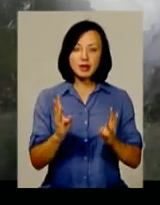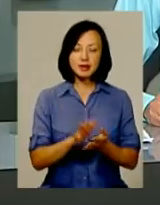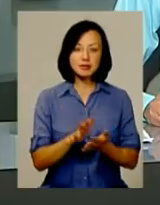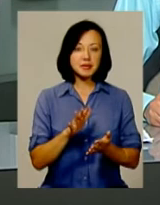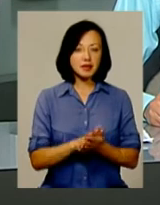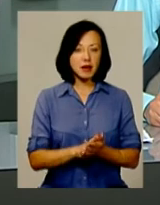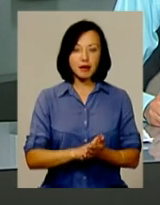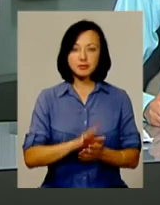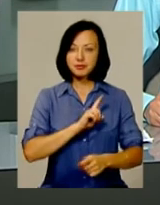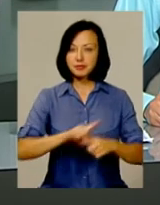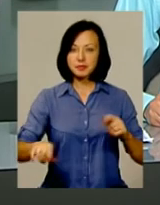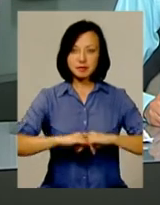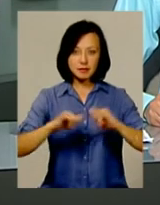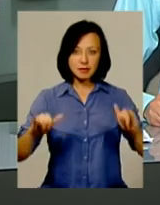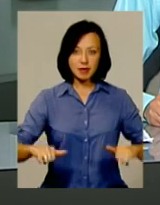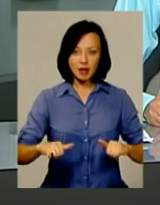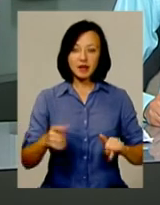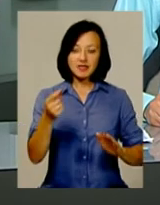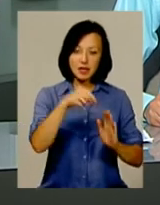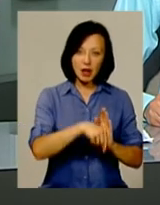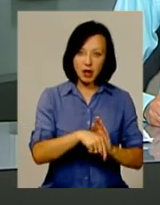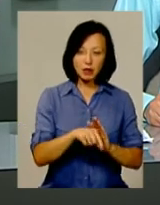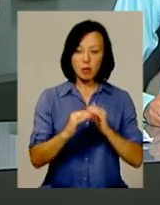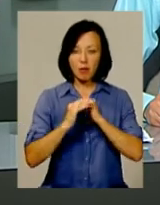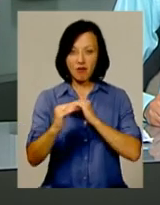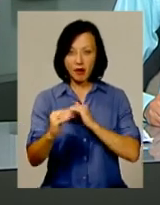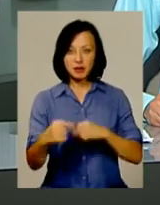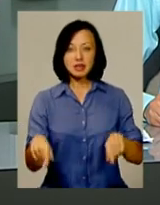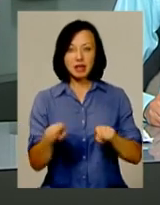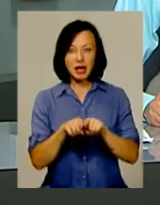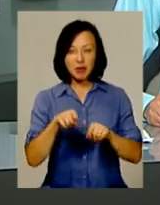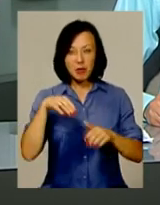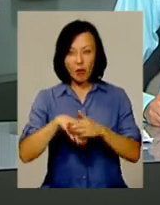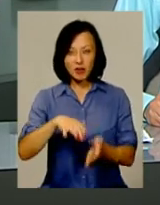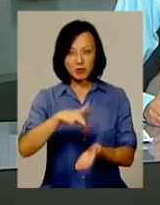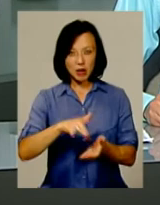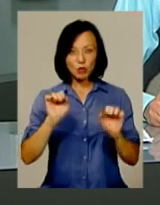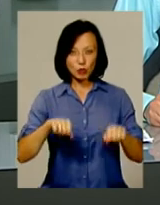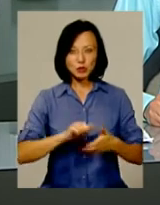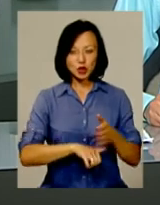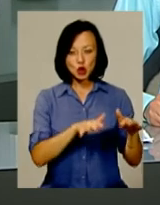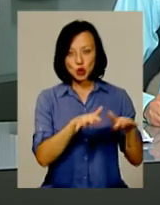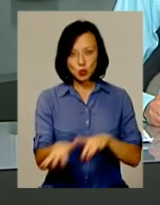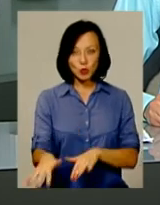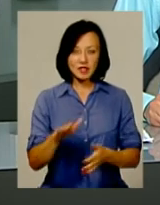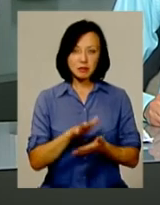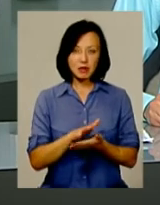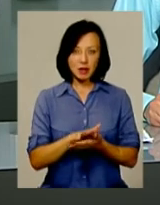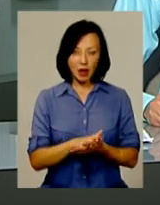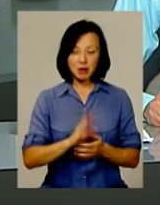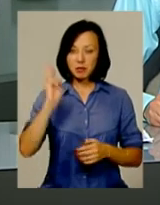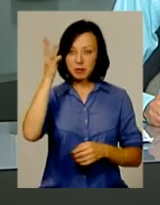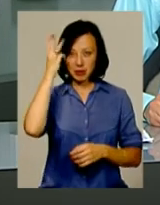вогонь швидко поширюється і всередині масиву, і його поверхнею. Такі приховані осередки можуть спричинити суви сміття, якого на